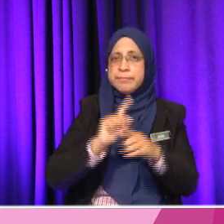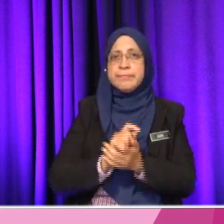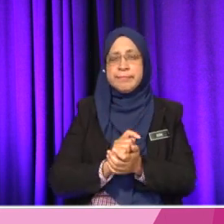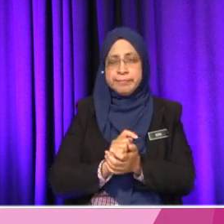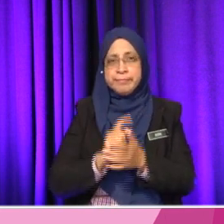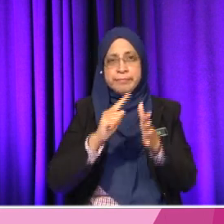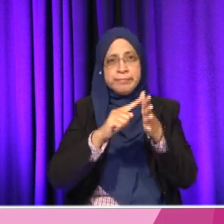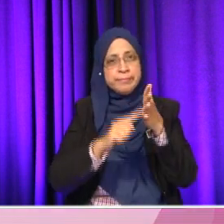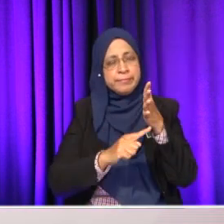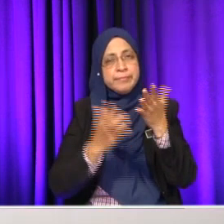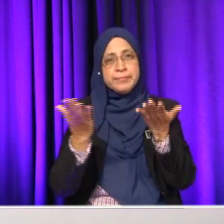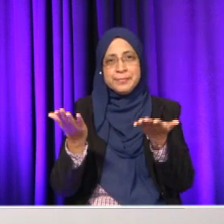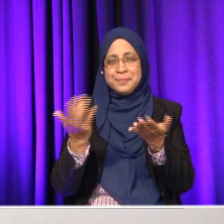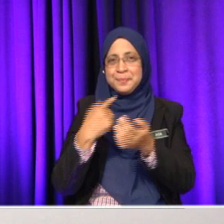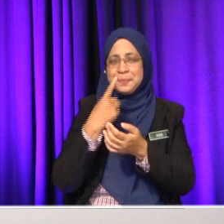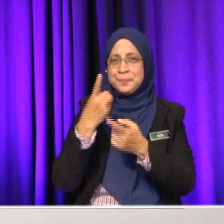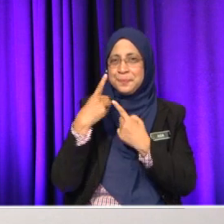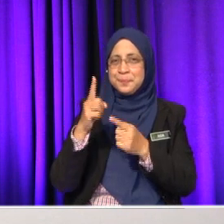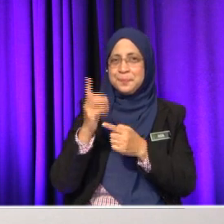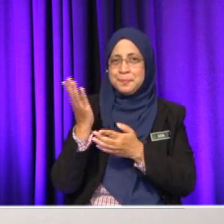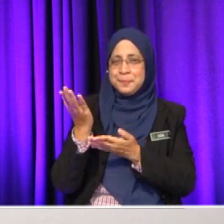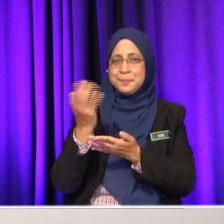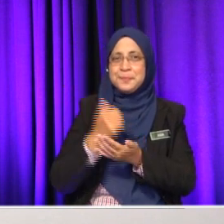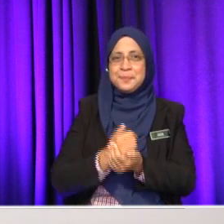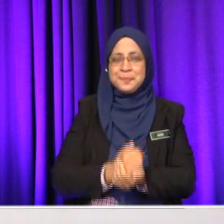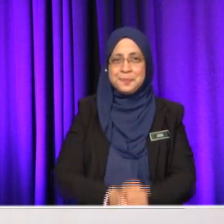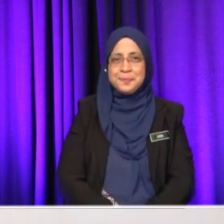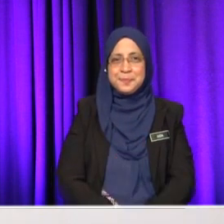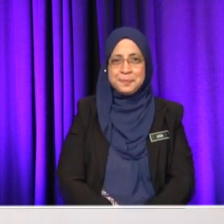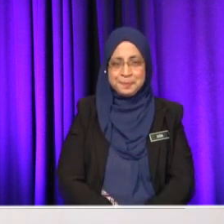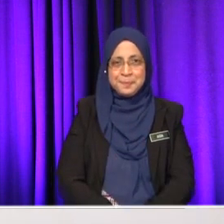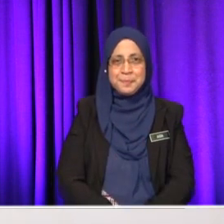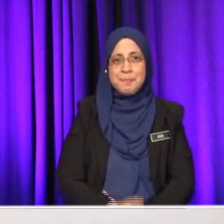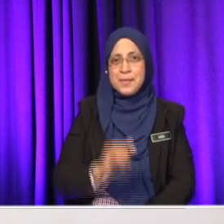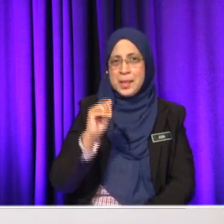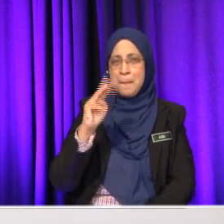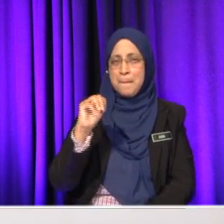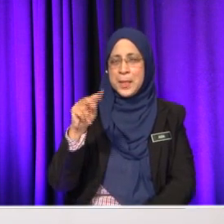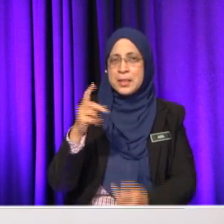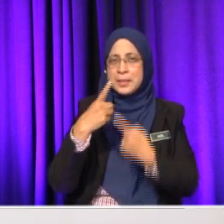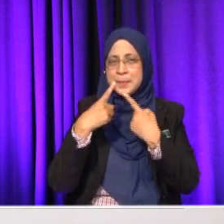Kita pergi orang lain pula. Siapa dia jawab? Okey. Muhammad Iman. Silakan, Muhammad Iman.